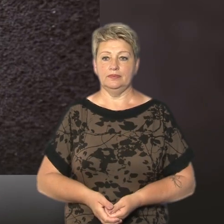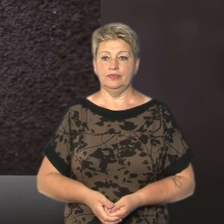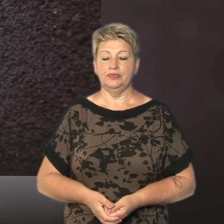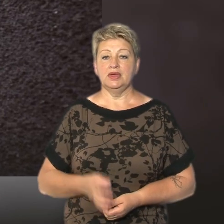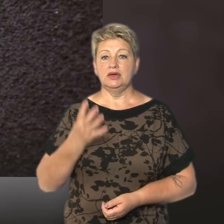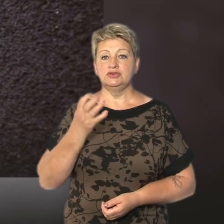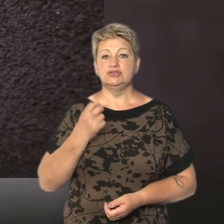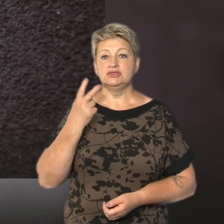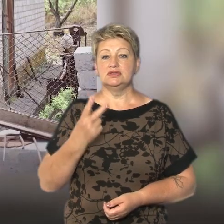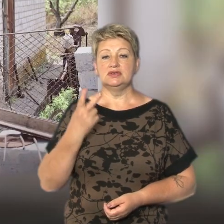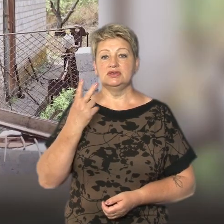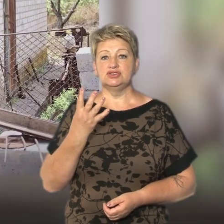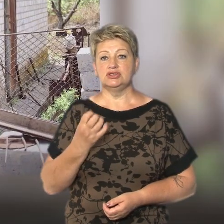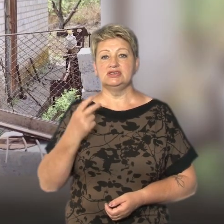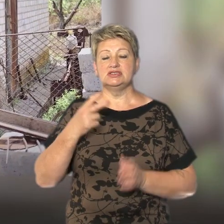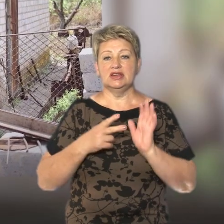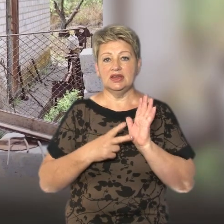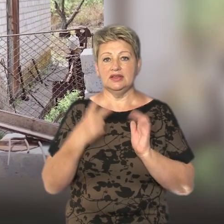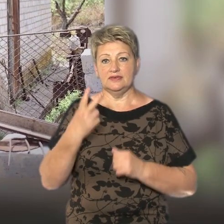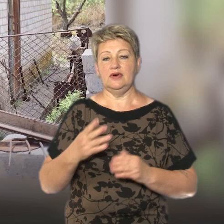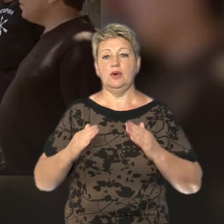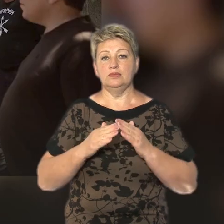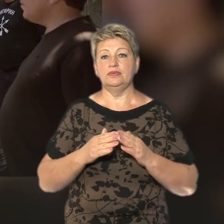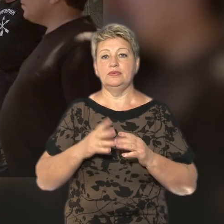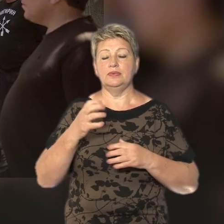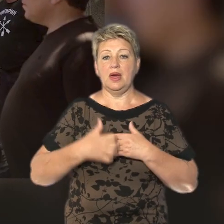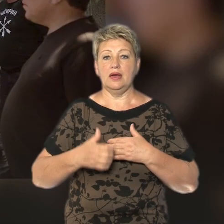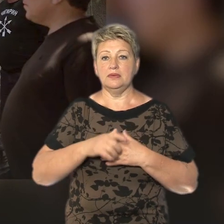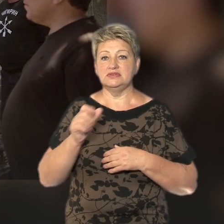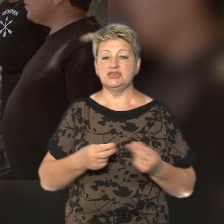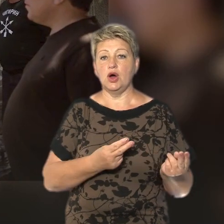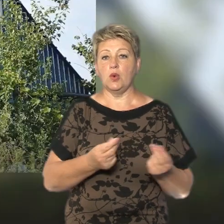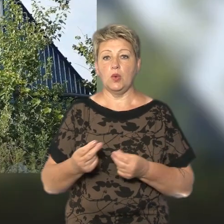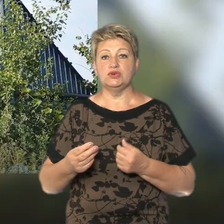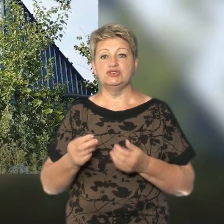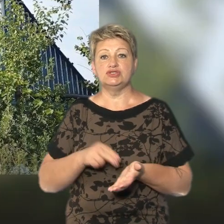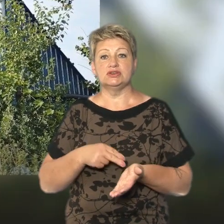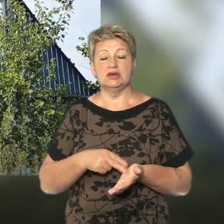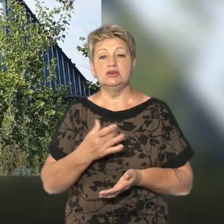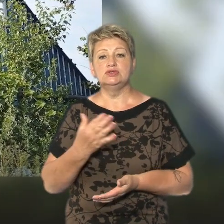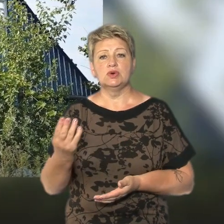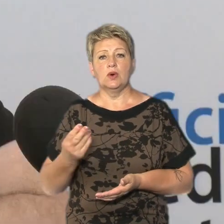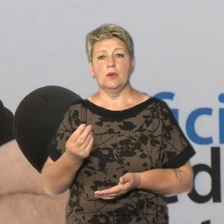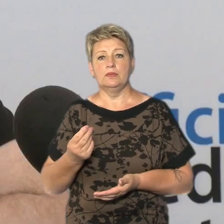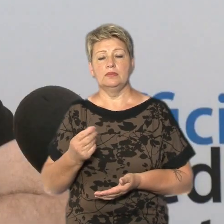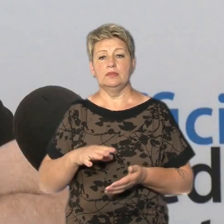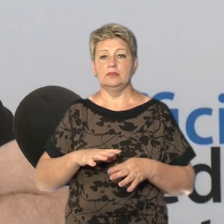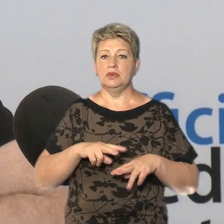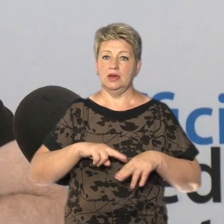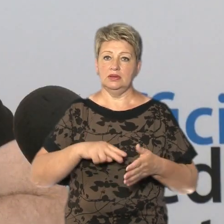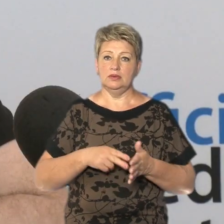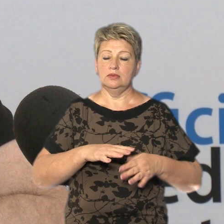402 пошкоджених будинки планують відновити на звільненій Херсонщині за кошти Черкащини. Скільки коштів планують спрямувати? Там